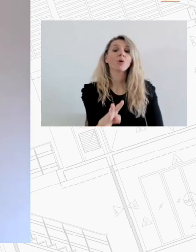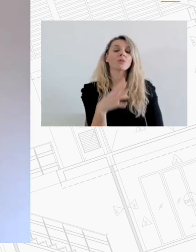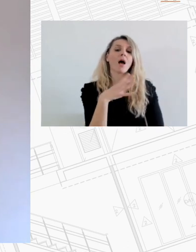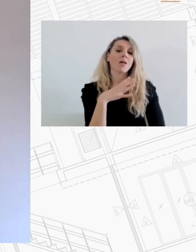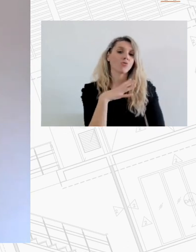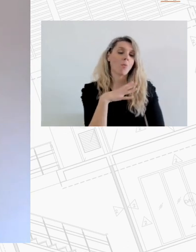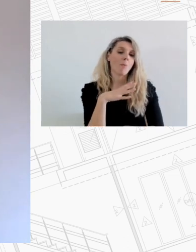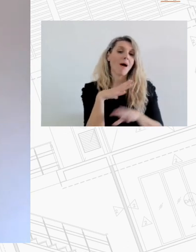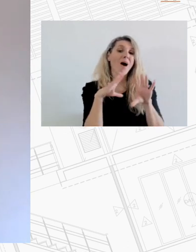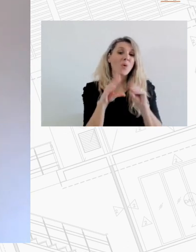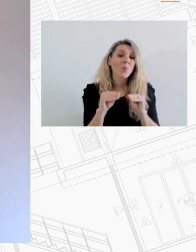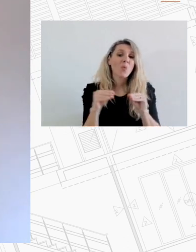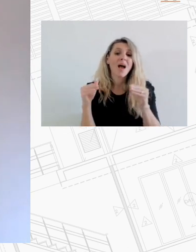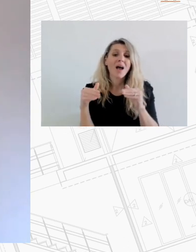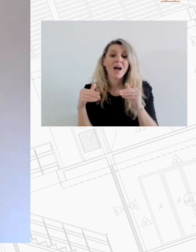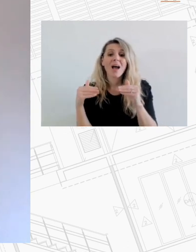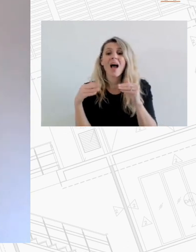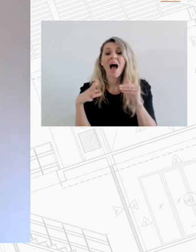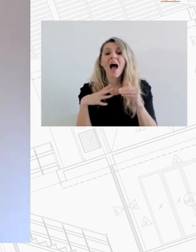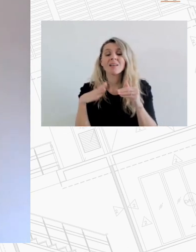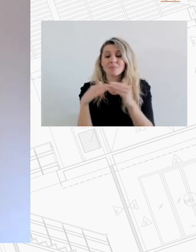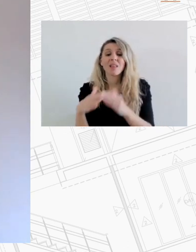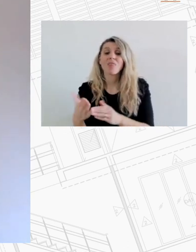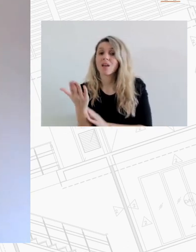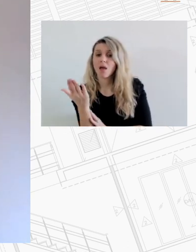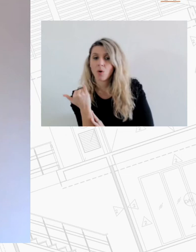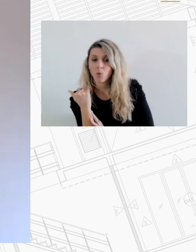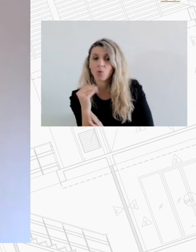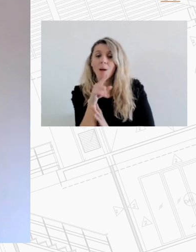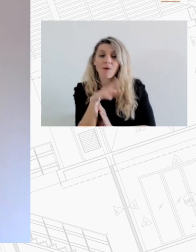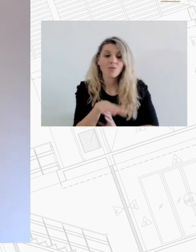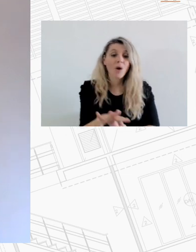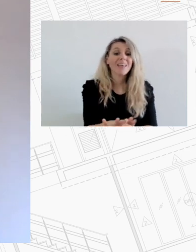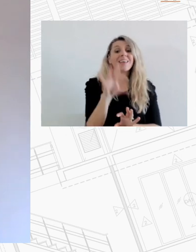από τους οποίους ή 100 περίπου καταγράφηκαν στον δρόμο